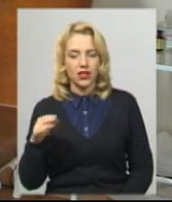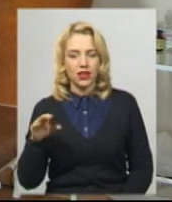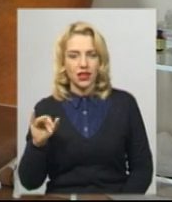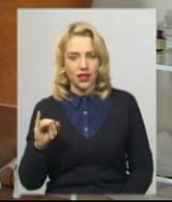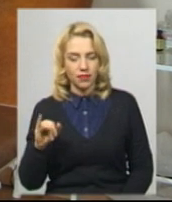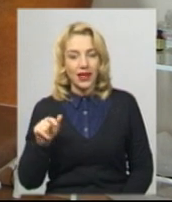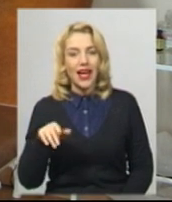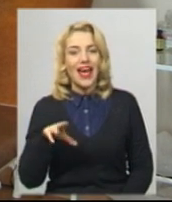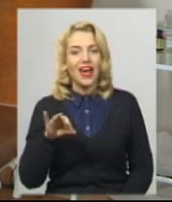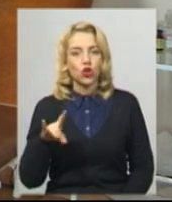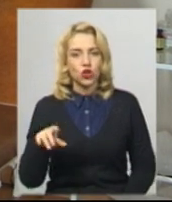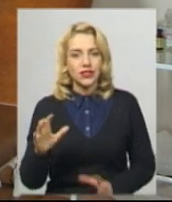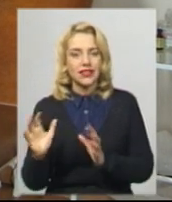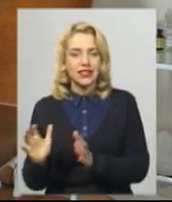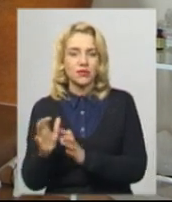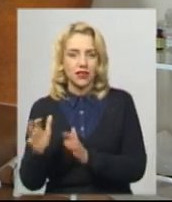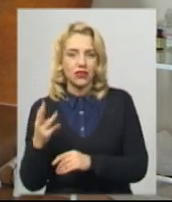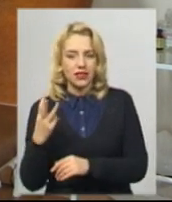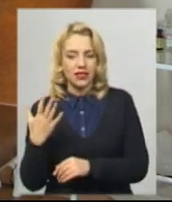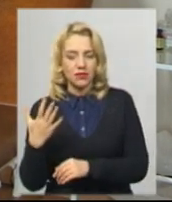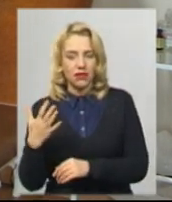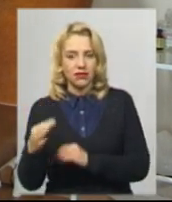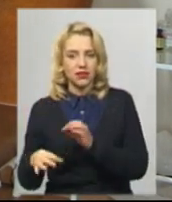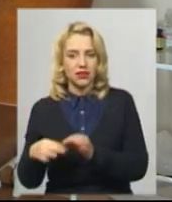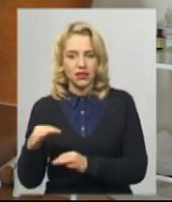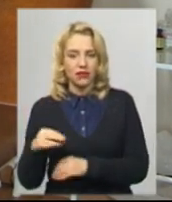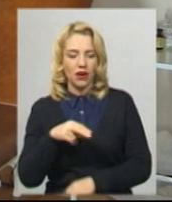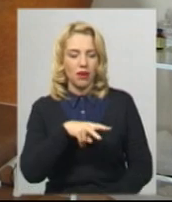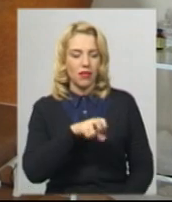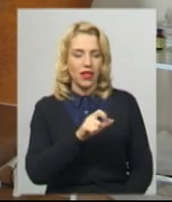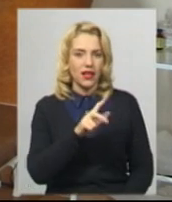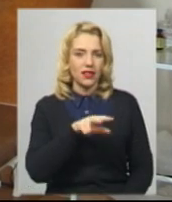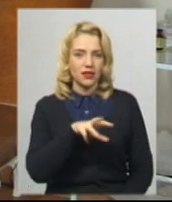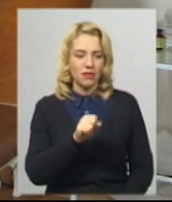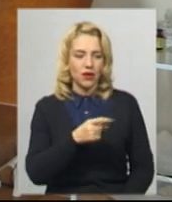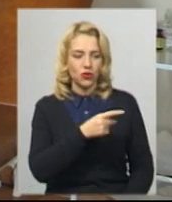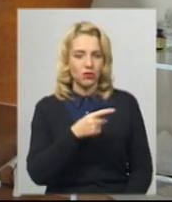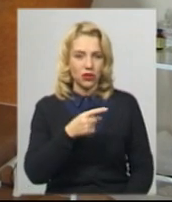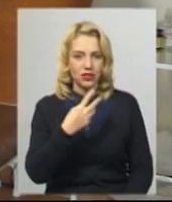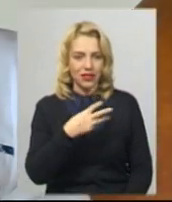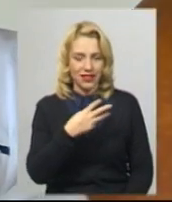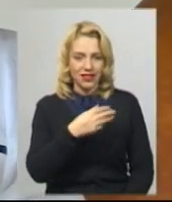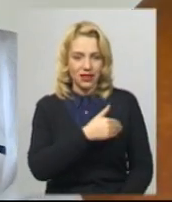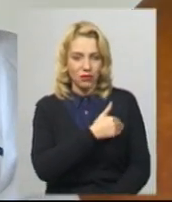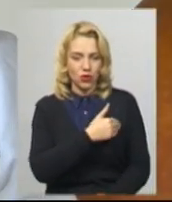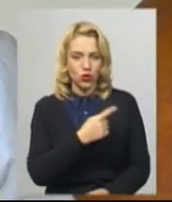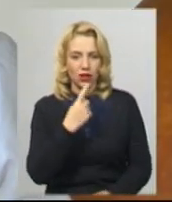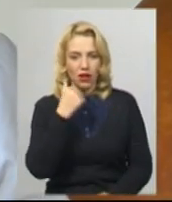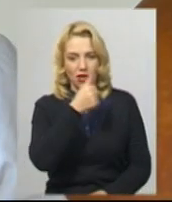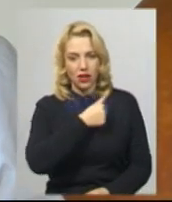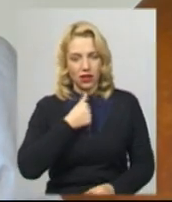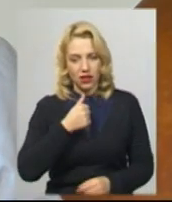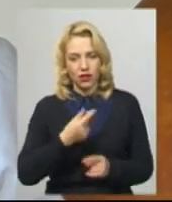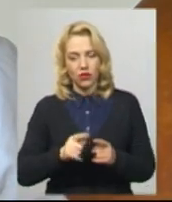зберігатися 35 діб, а плазма при мінус 30 до року, а той більше. Вона пробується,